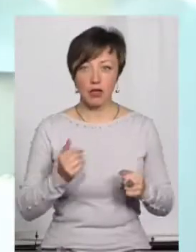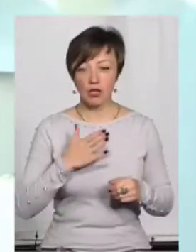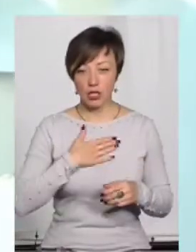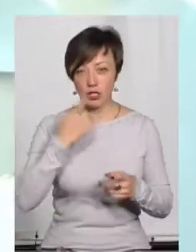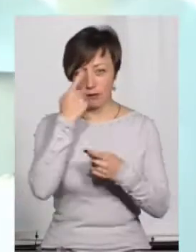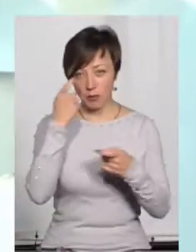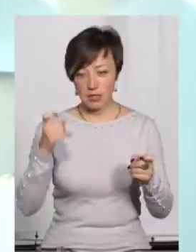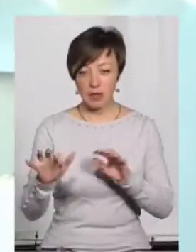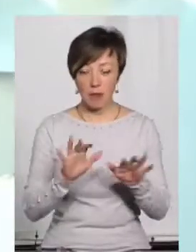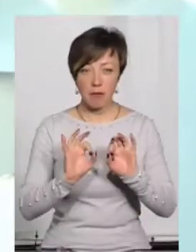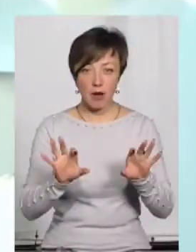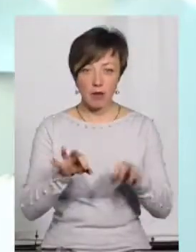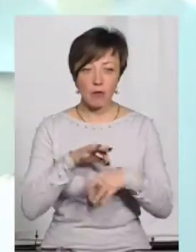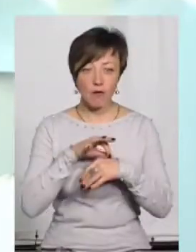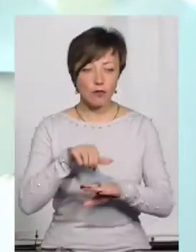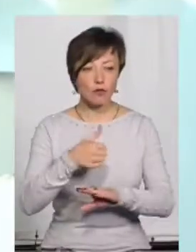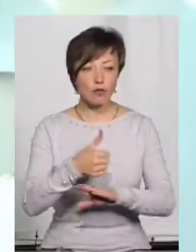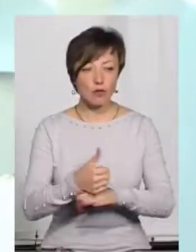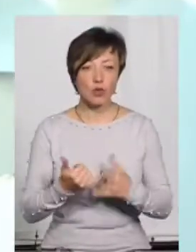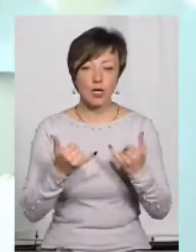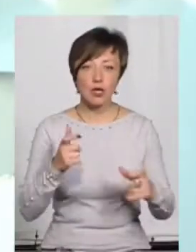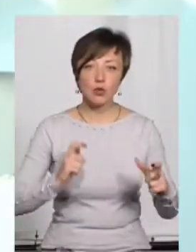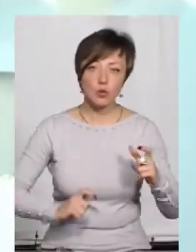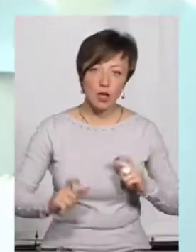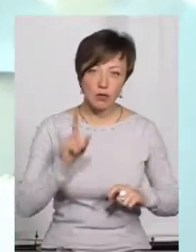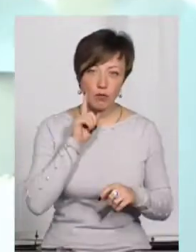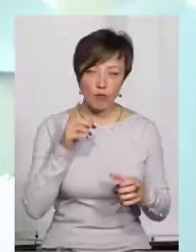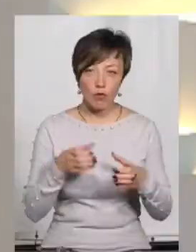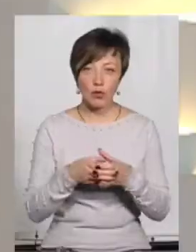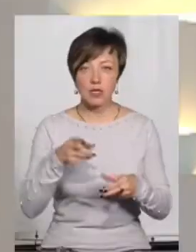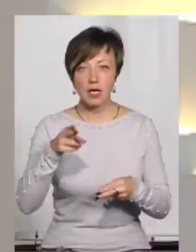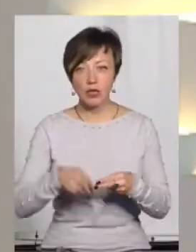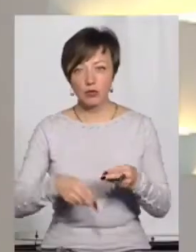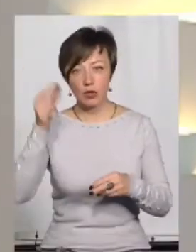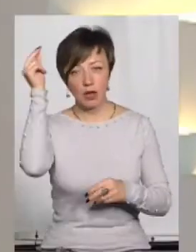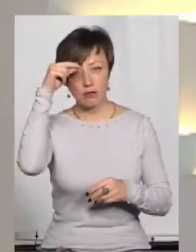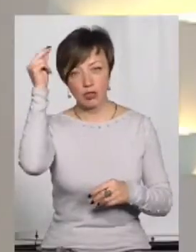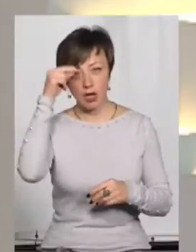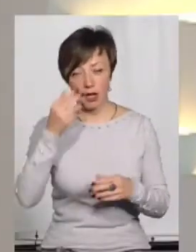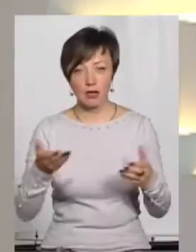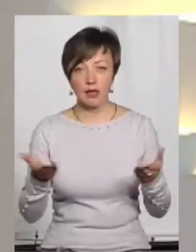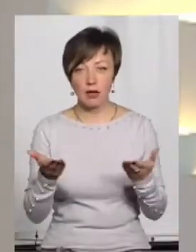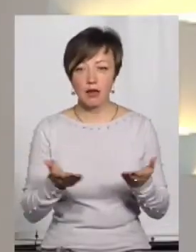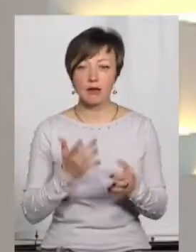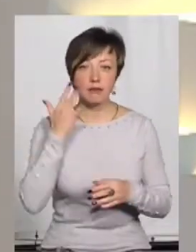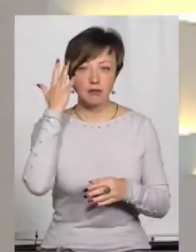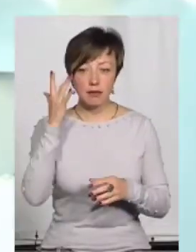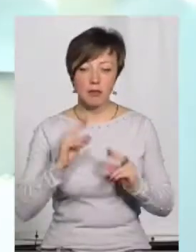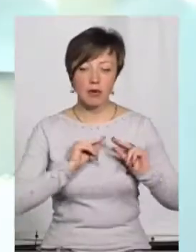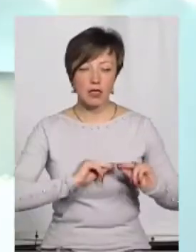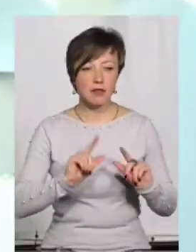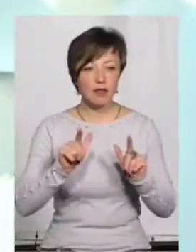інформаційні кампанії проводяться в основному для студентської молоді, які закінчують навчання і мають намір